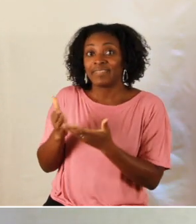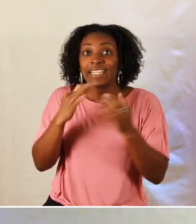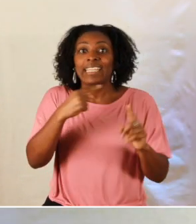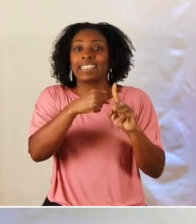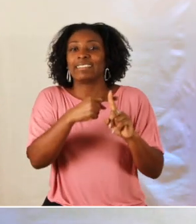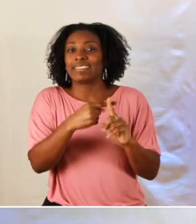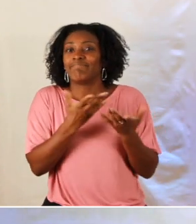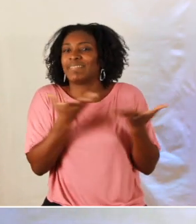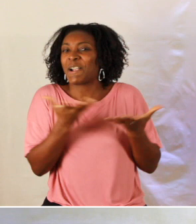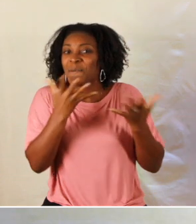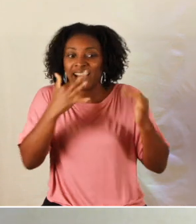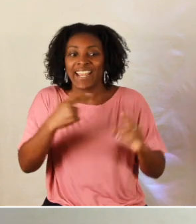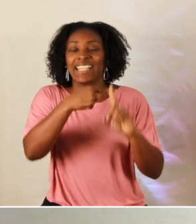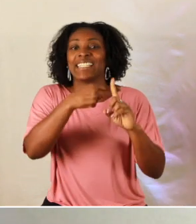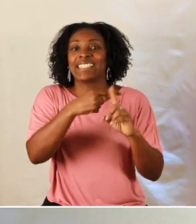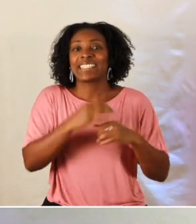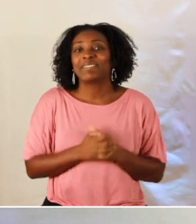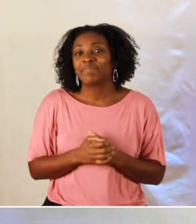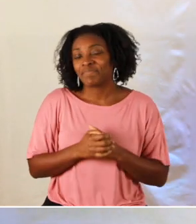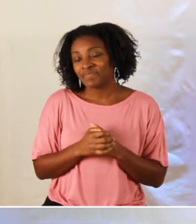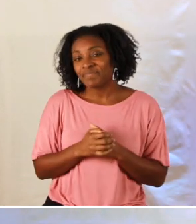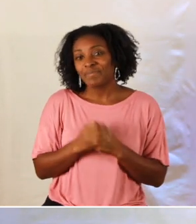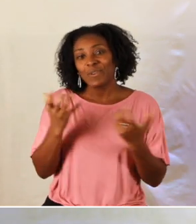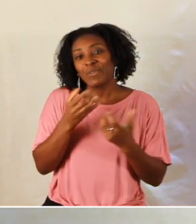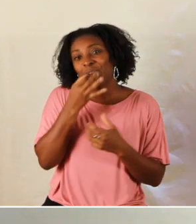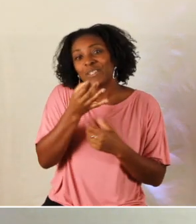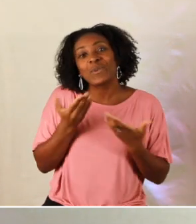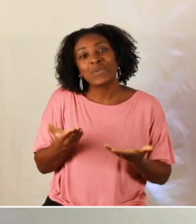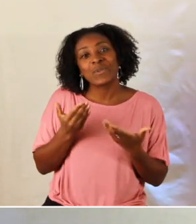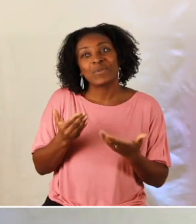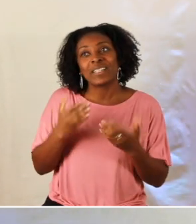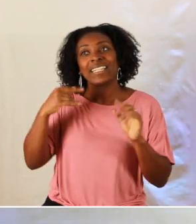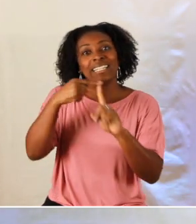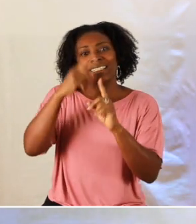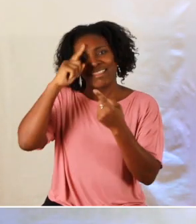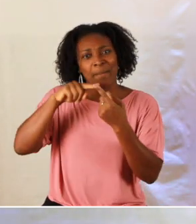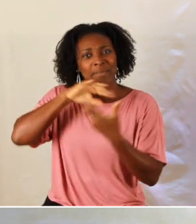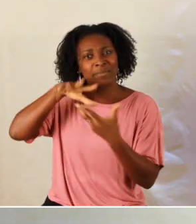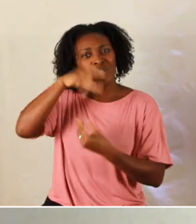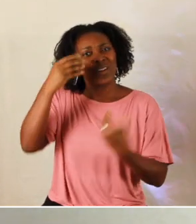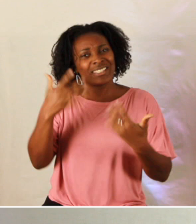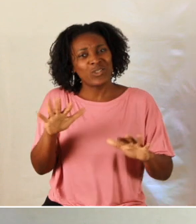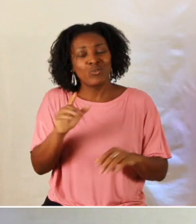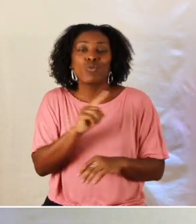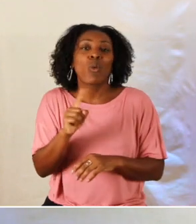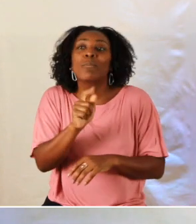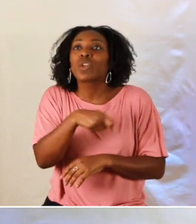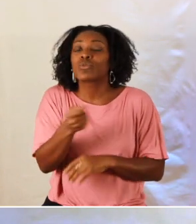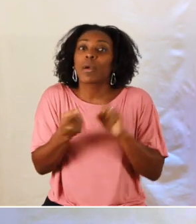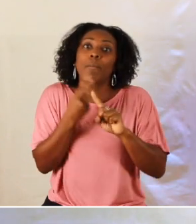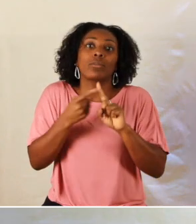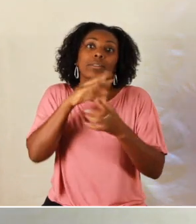'église j'aimerais te dire aujourd'hui que l'église elle s'occupe pas que du spirituel on est axé sur le spirituel c'est principal effectivement